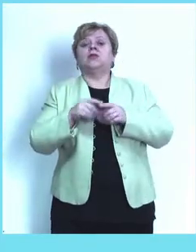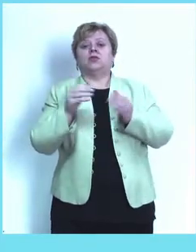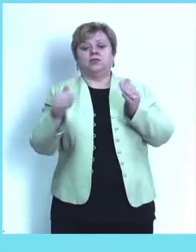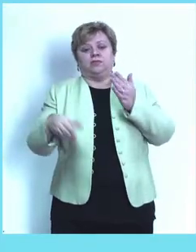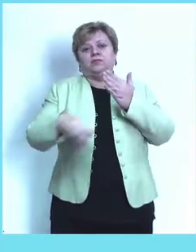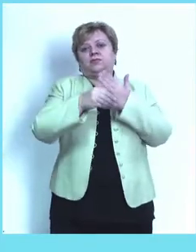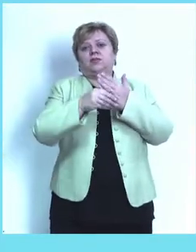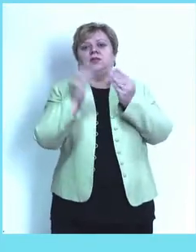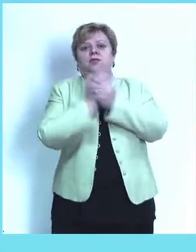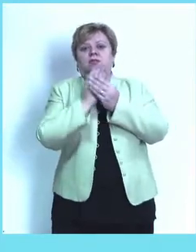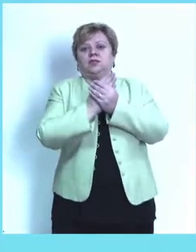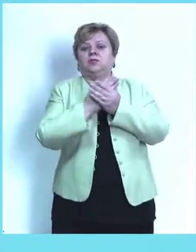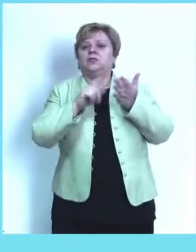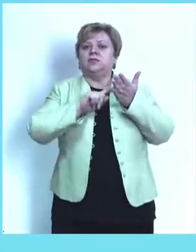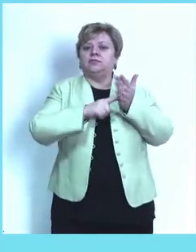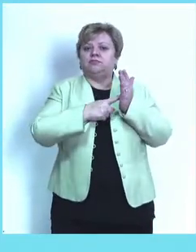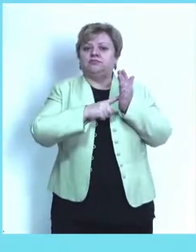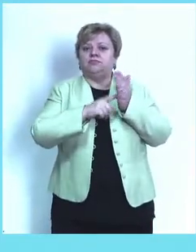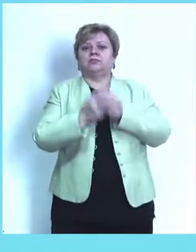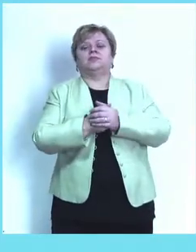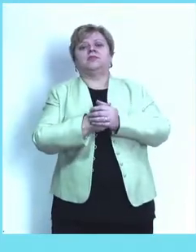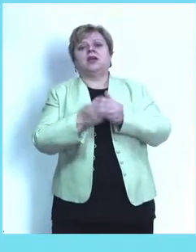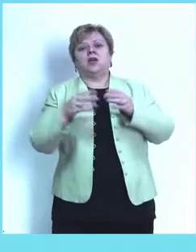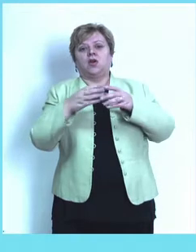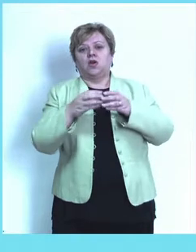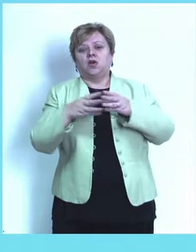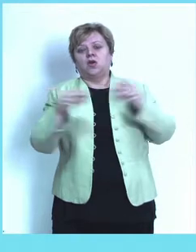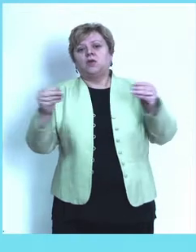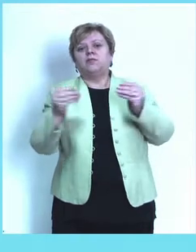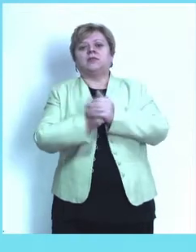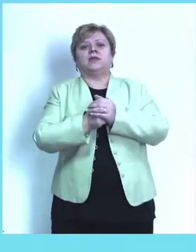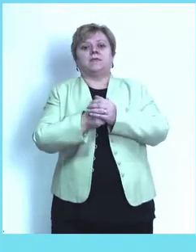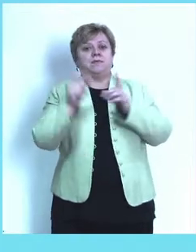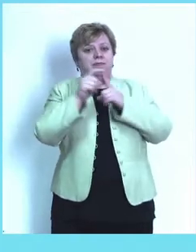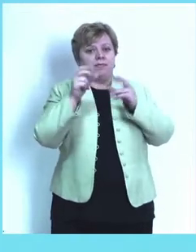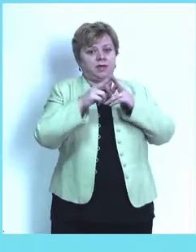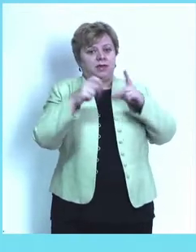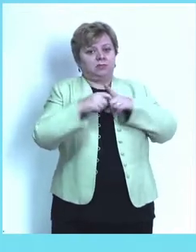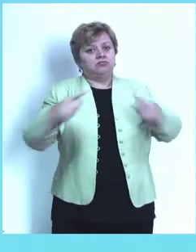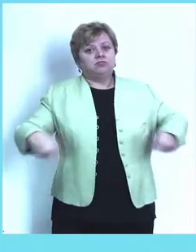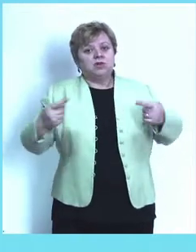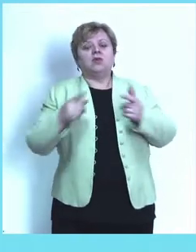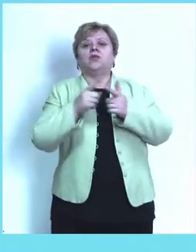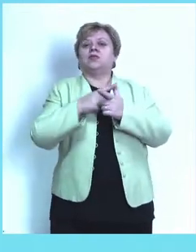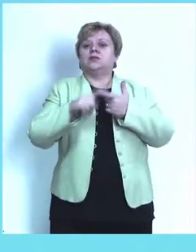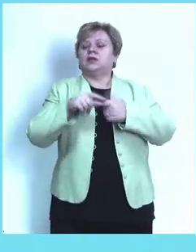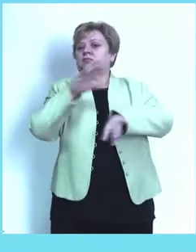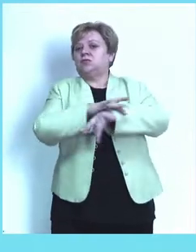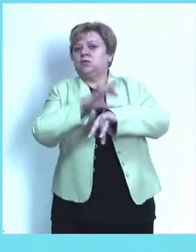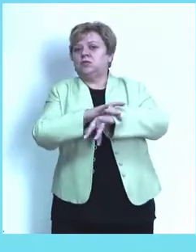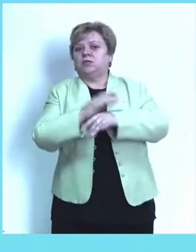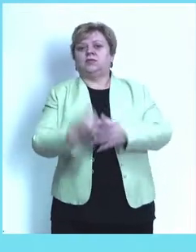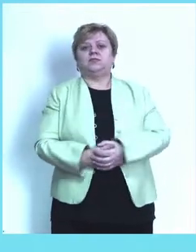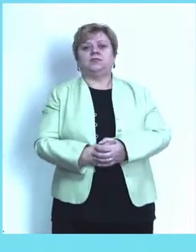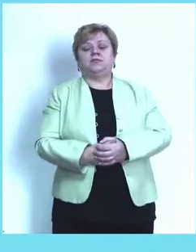Prijevi za registraciju morate priložiti kopiju dokumenta za identifikaciju i kopiju potvrde o graničnoj sposobnosti